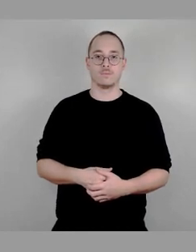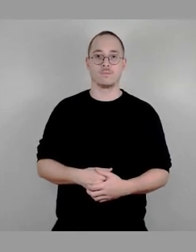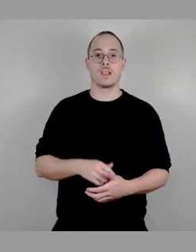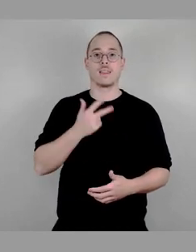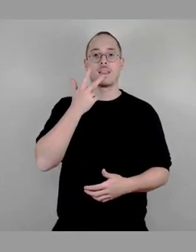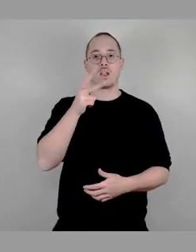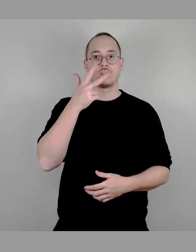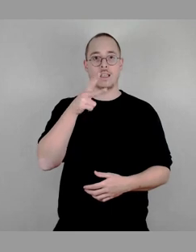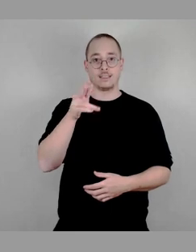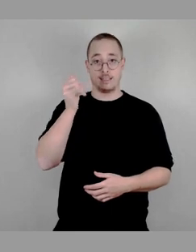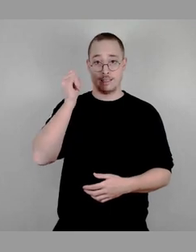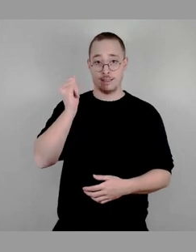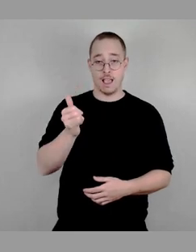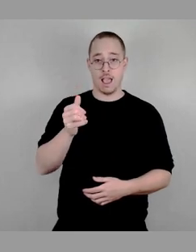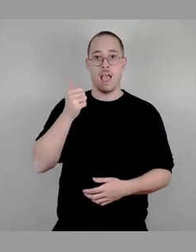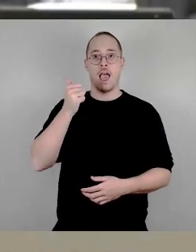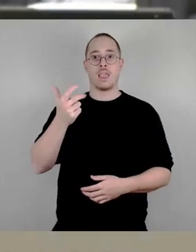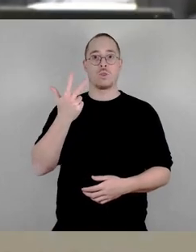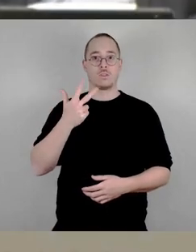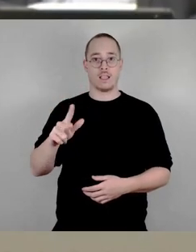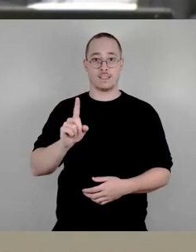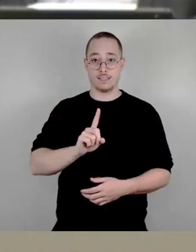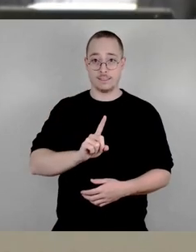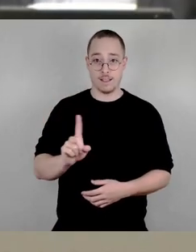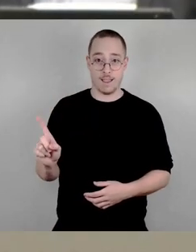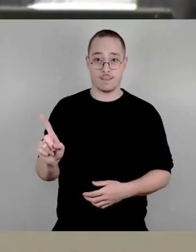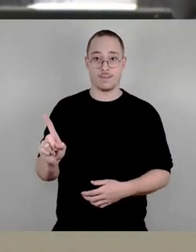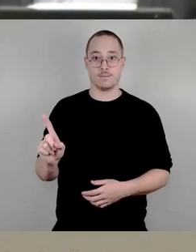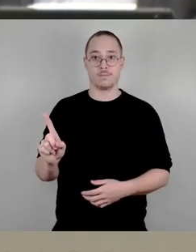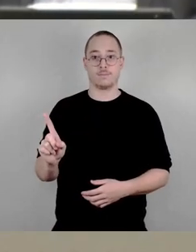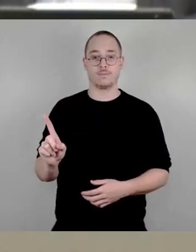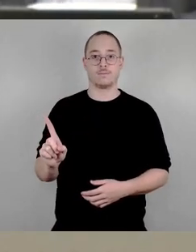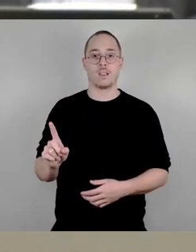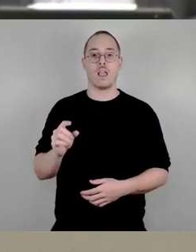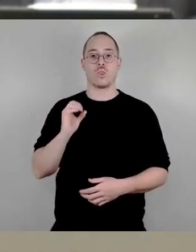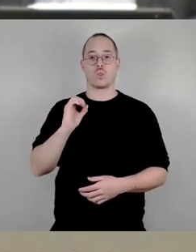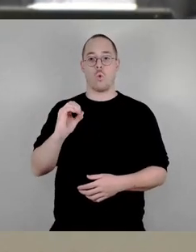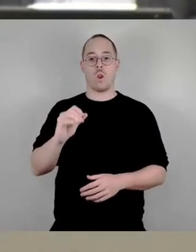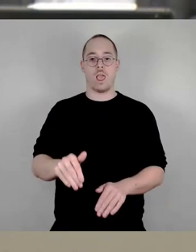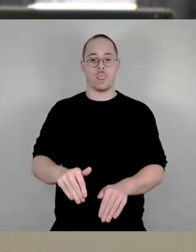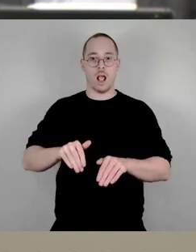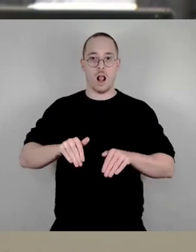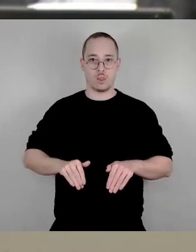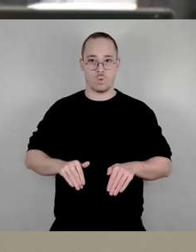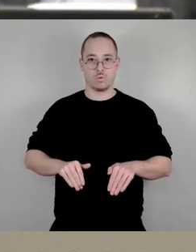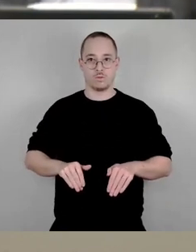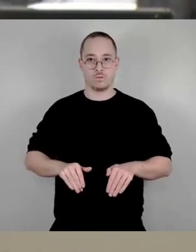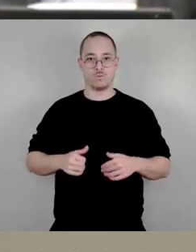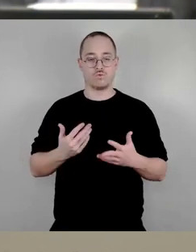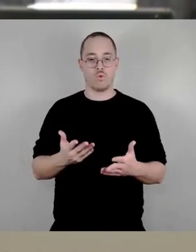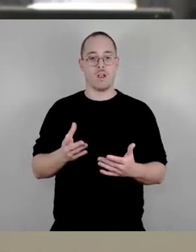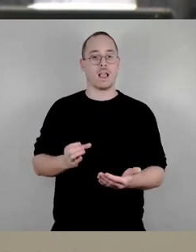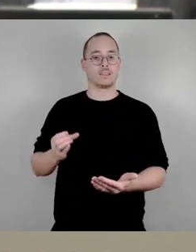33 Ja stimmen, 31 Nein stimmen, keine Enthaltung. Damit ist der Ersetzungsantrag angenommen